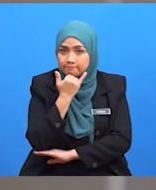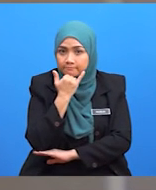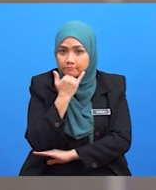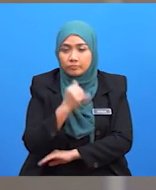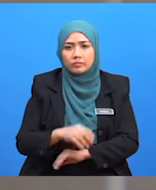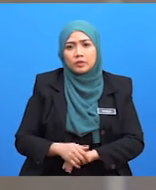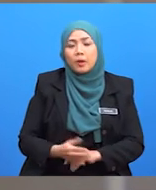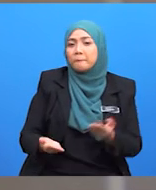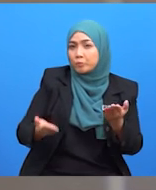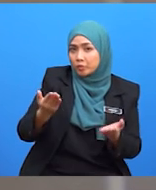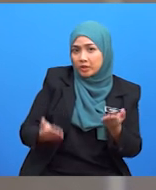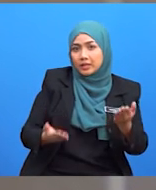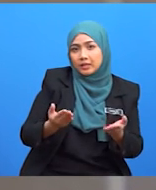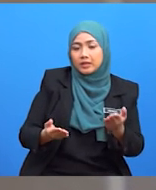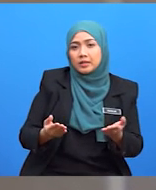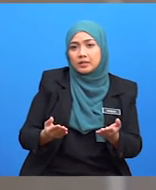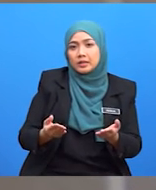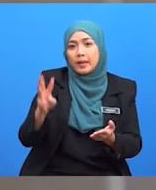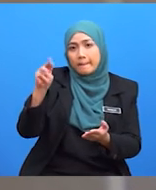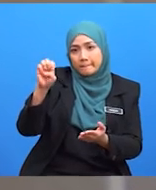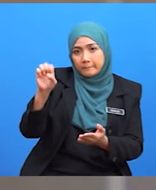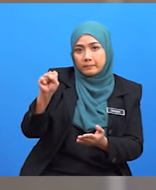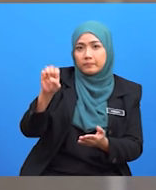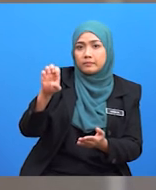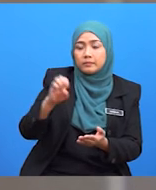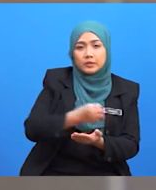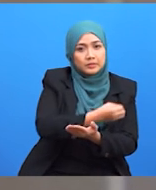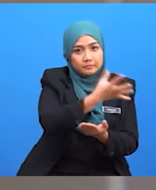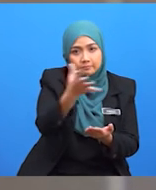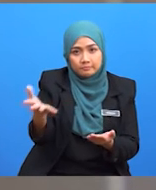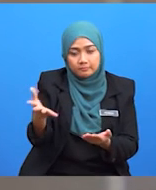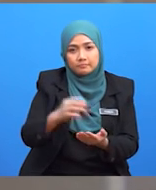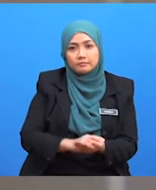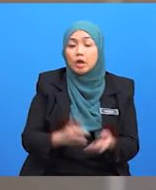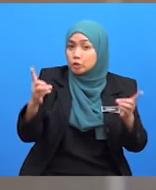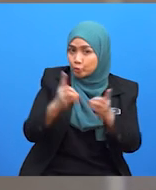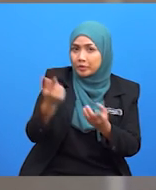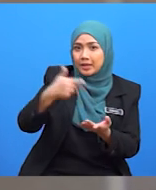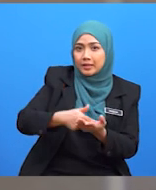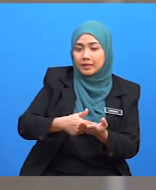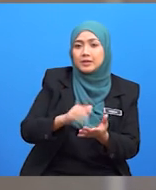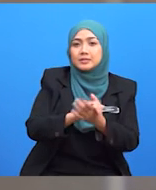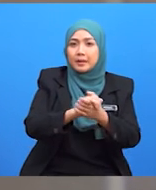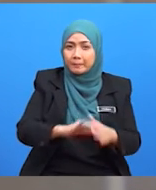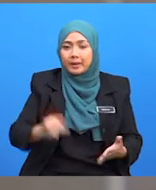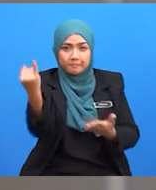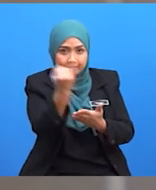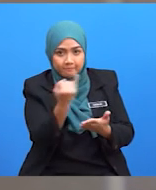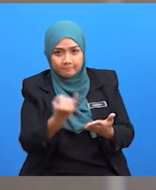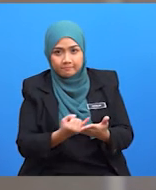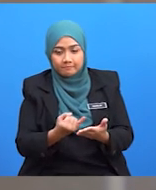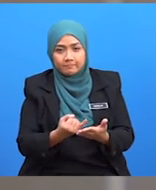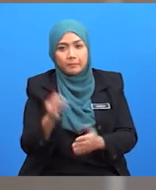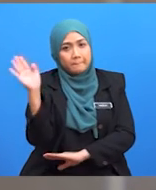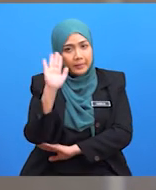cuma kadang-kadang mesejnya tak sampai kepada audien sehingga kita berjumpa lagi selamat berkarya selamat